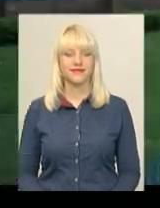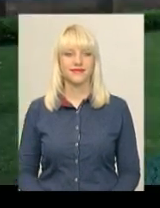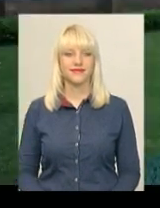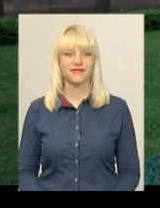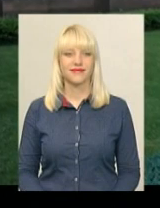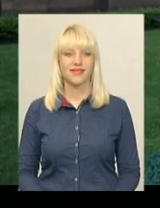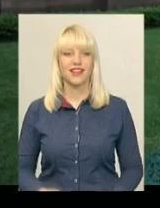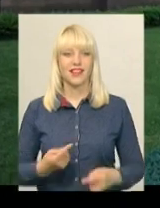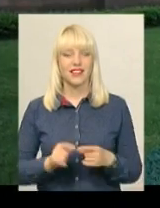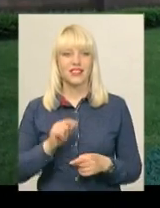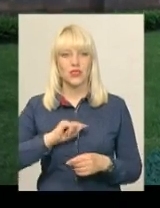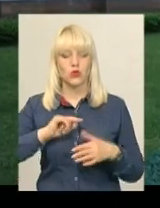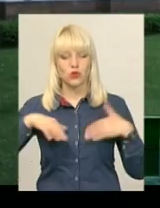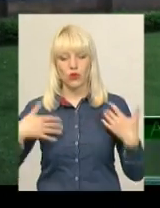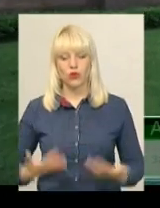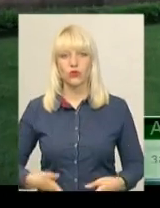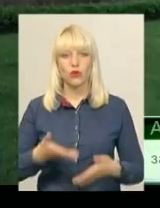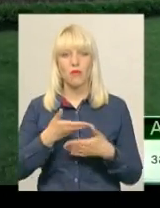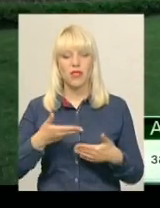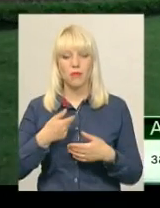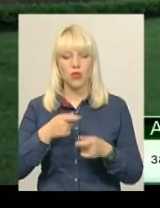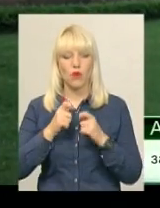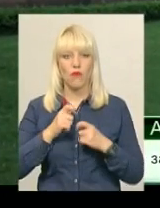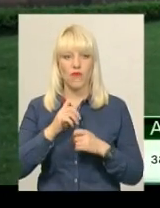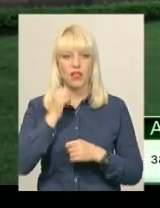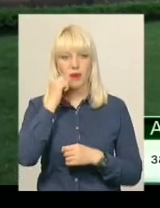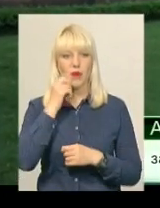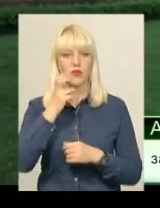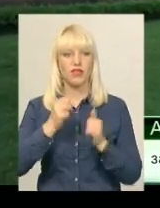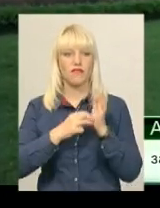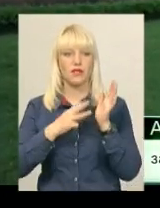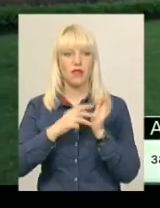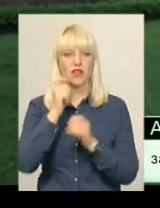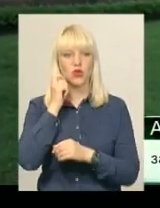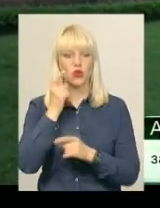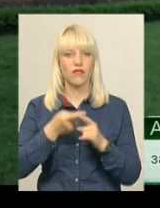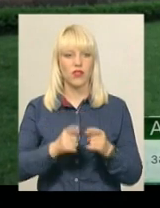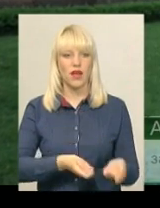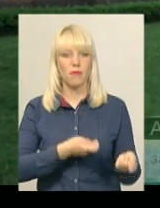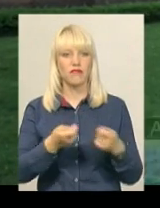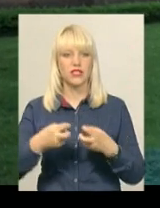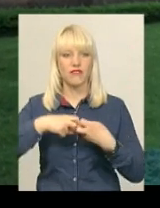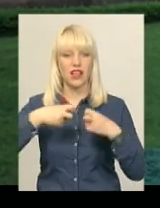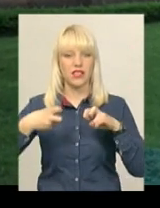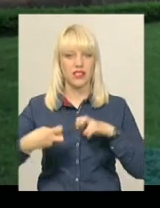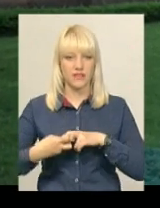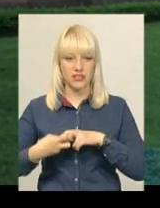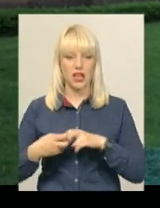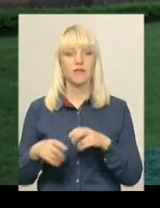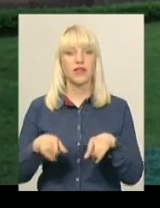Цю сорочку мені подарувала моя бабуся на 18 років. Вона привезена з Франківська, дійсно,